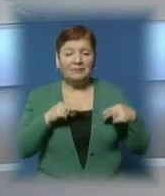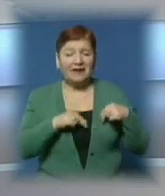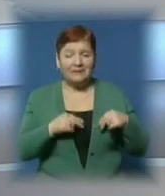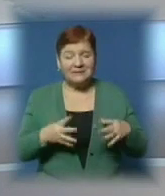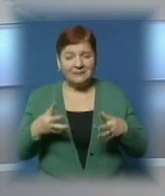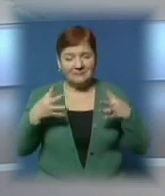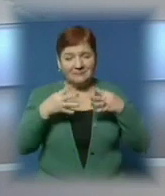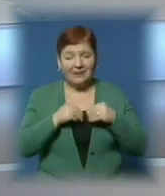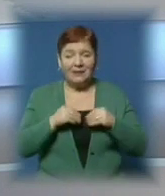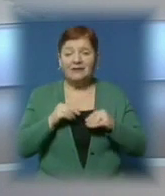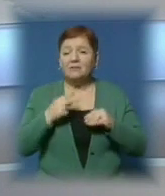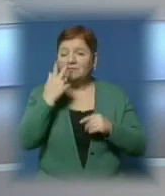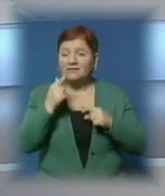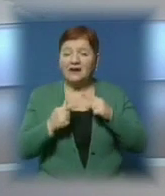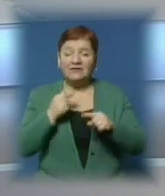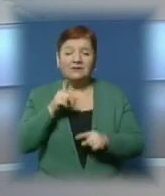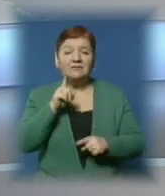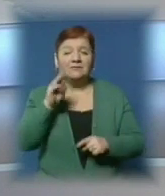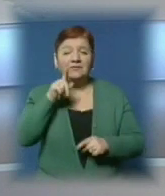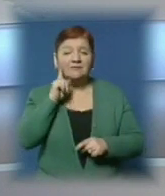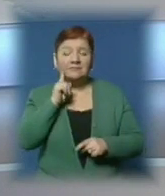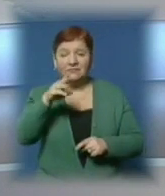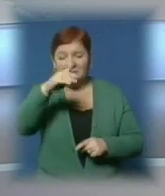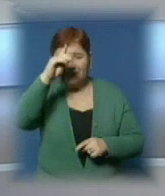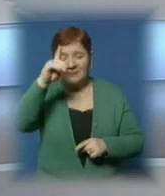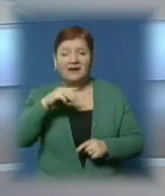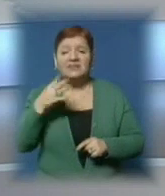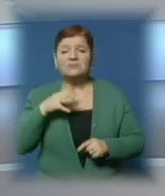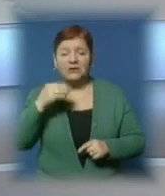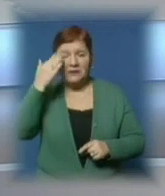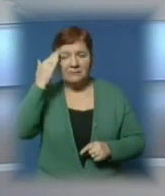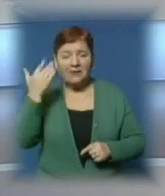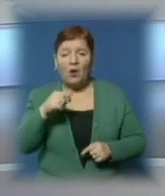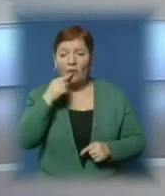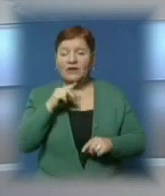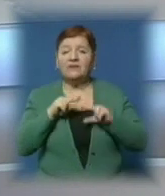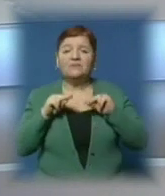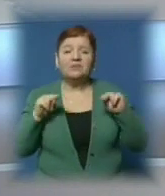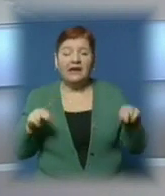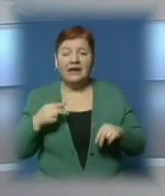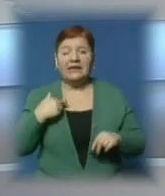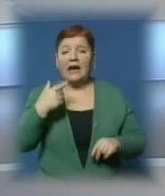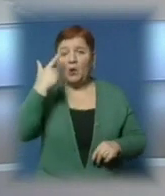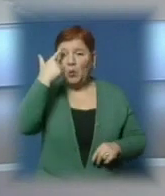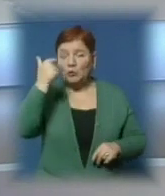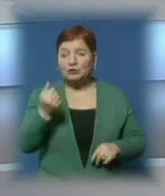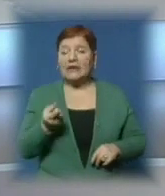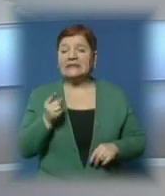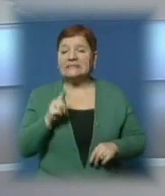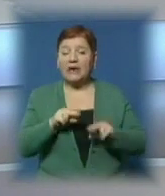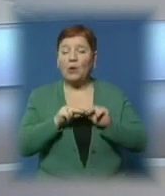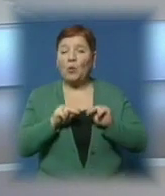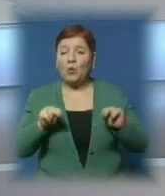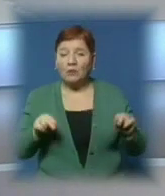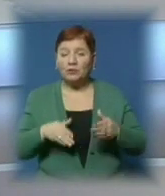отримані на цих уроках, дозволяють юнакам і дівчатам розвинути свої здібності, запевняють педагоги. І наголошують, цей предмет може